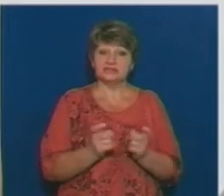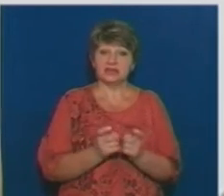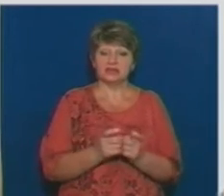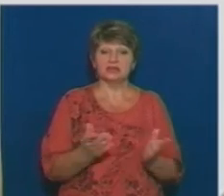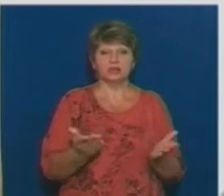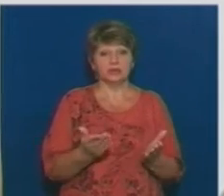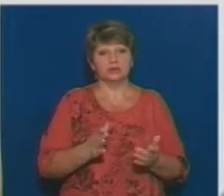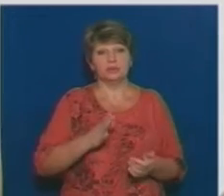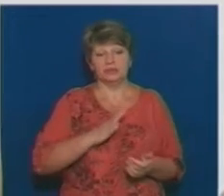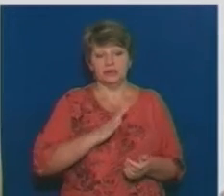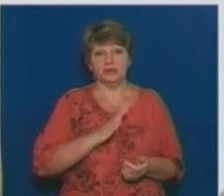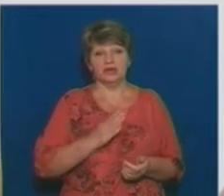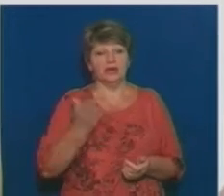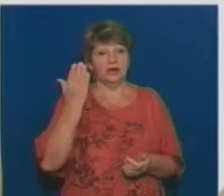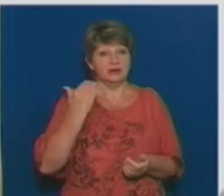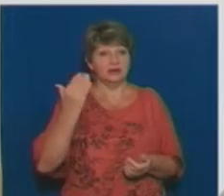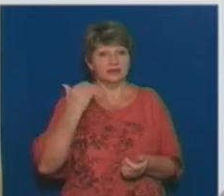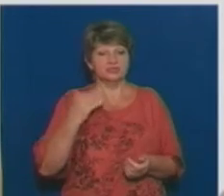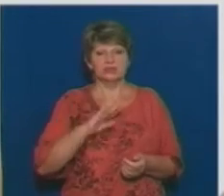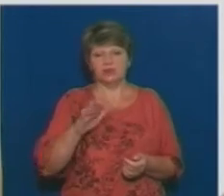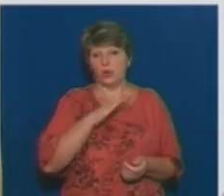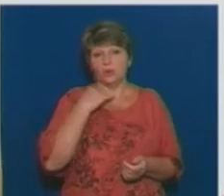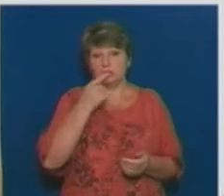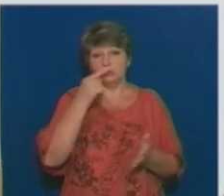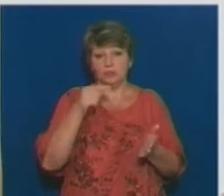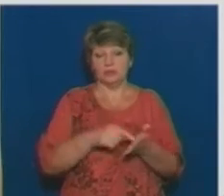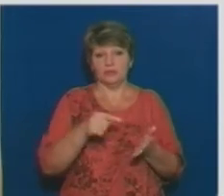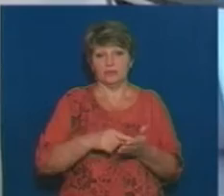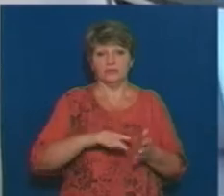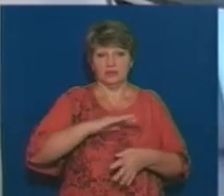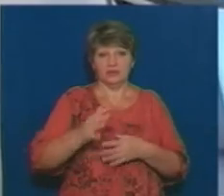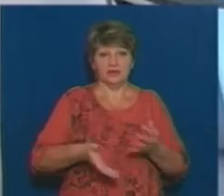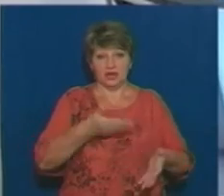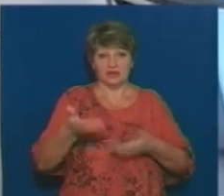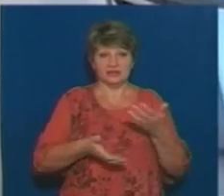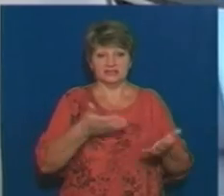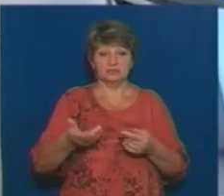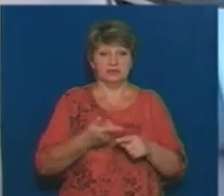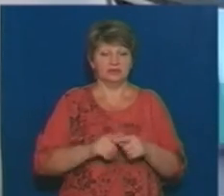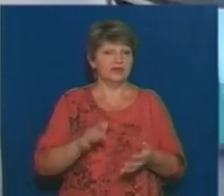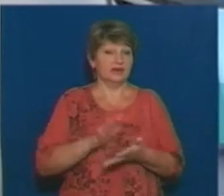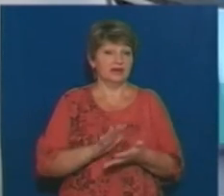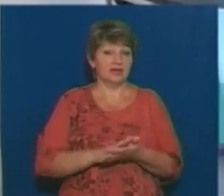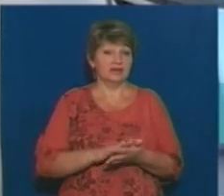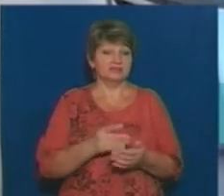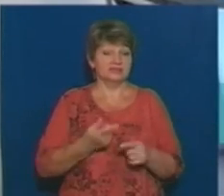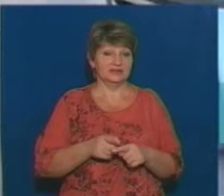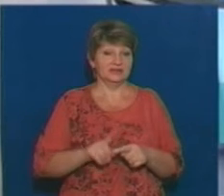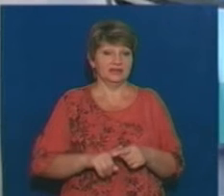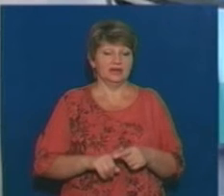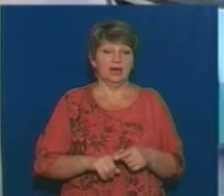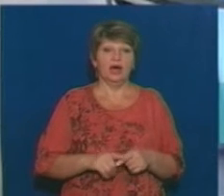харчування, і не дуже хочеться в них знову-знову потрапляти, і тим самим десь, знаєте, забруднювати репутацію департамента.